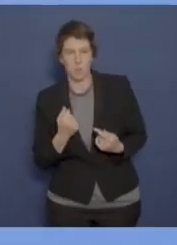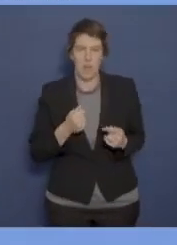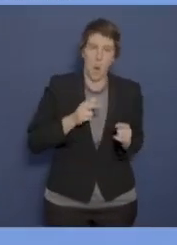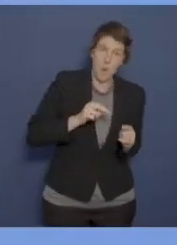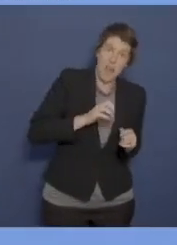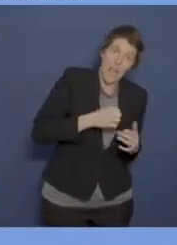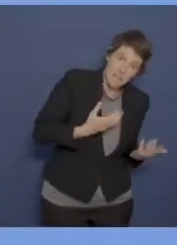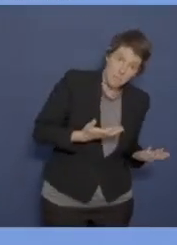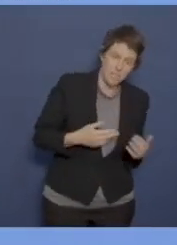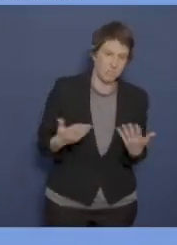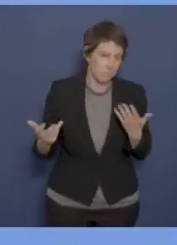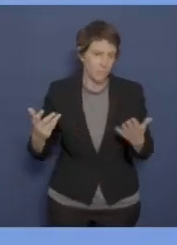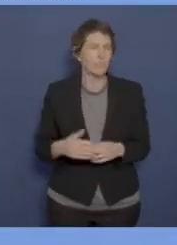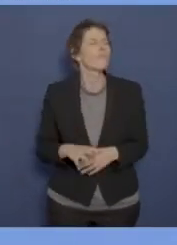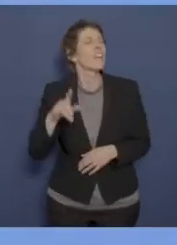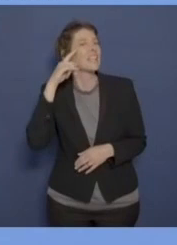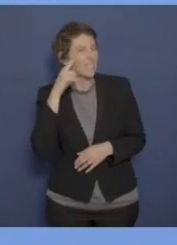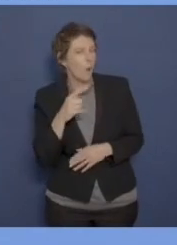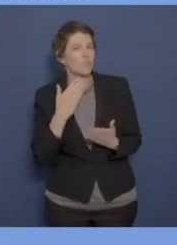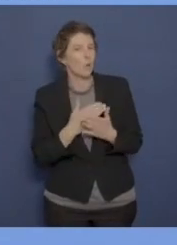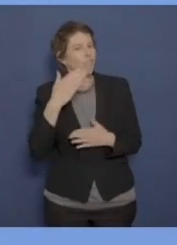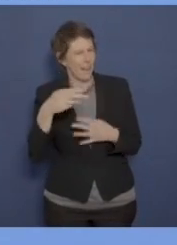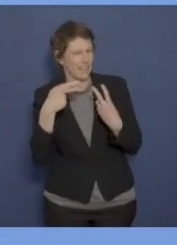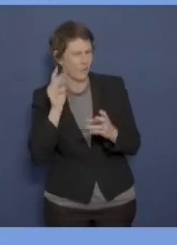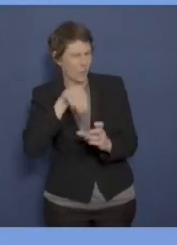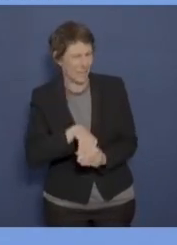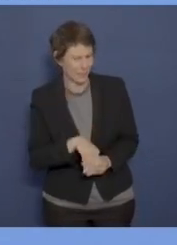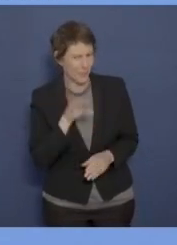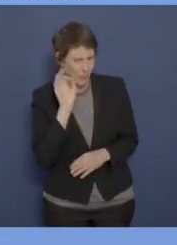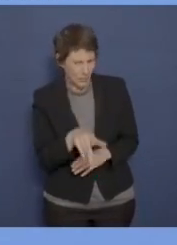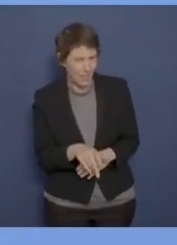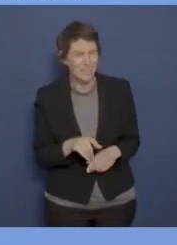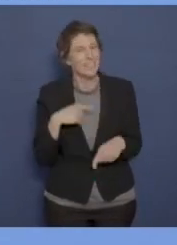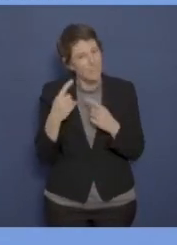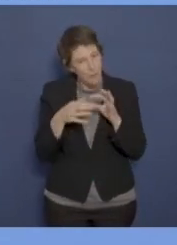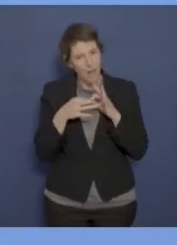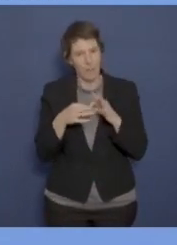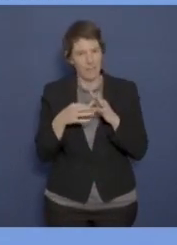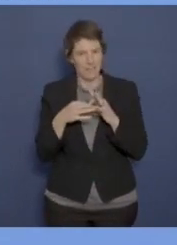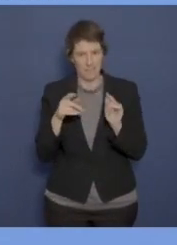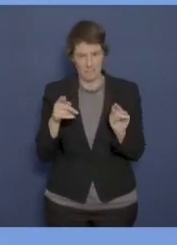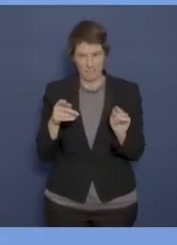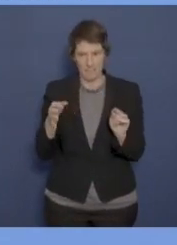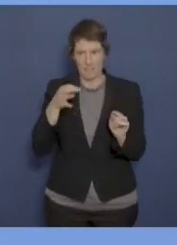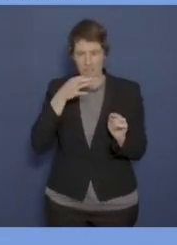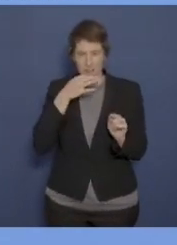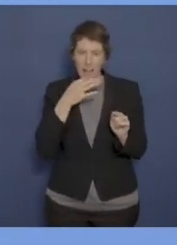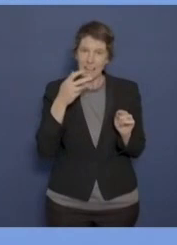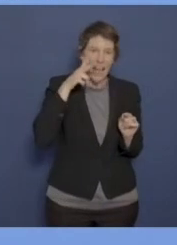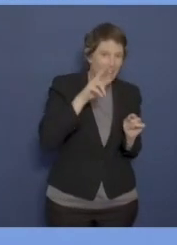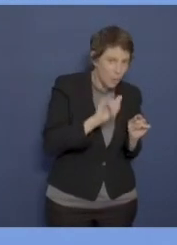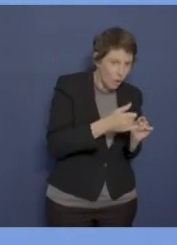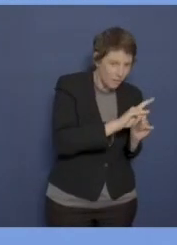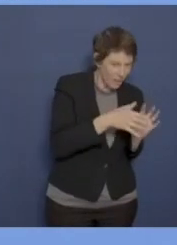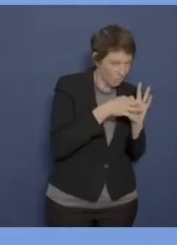Ich würde sagen, dass das Teil der Nachreichung sein sollte. Das hängt ja mit der Frage zusammen, die auch der Kollege Herr Jordans